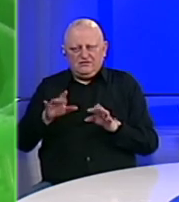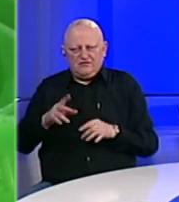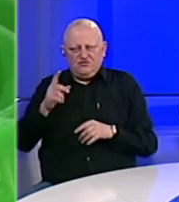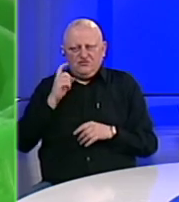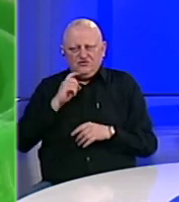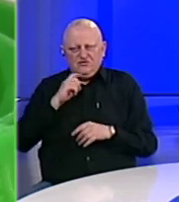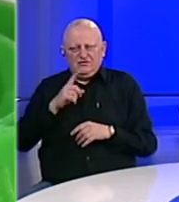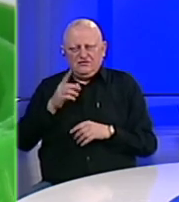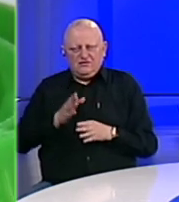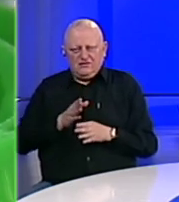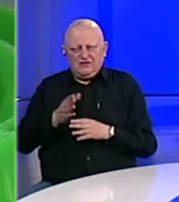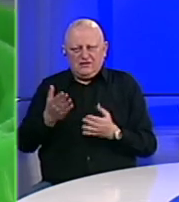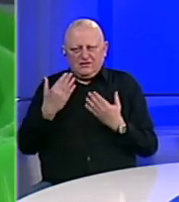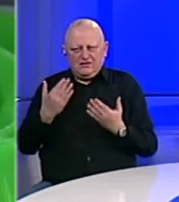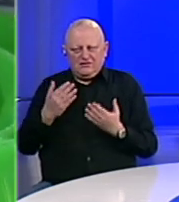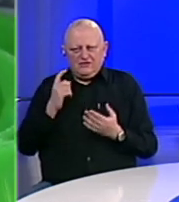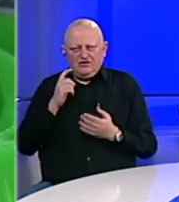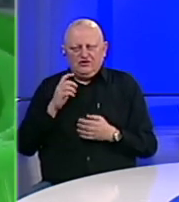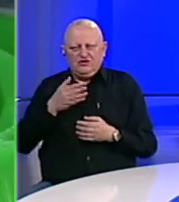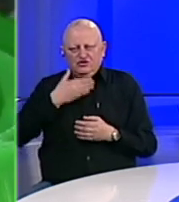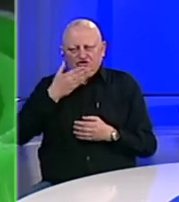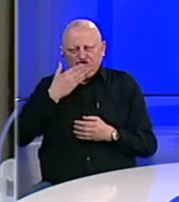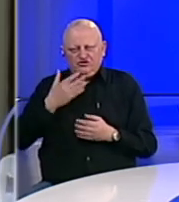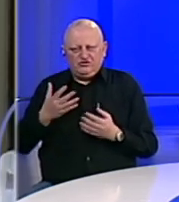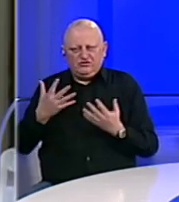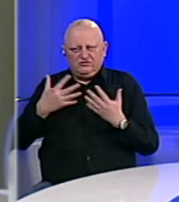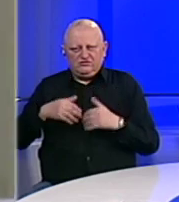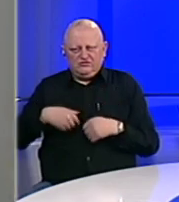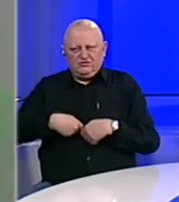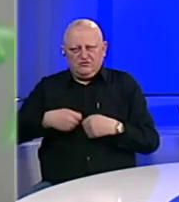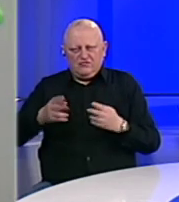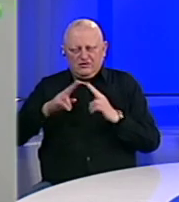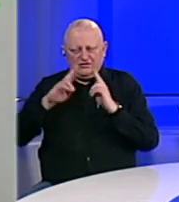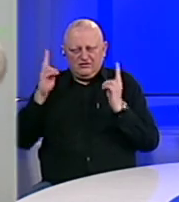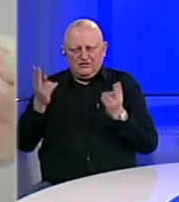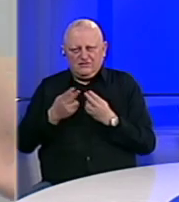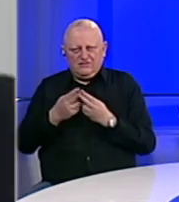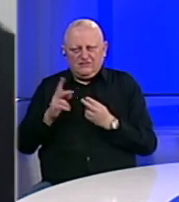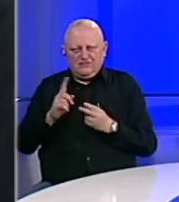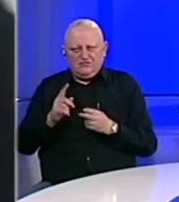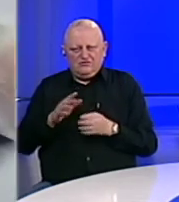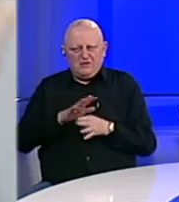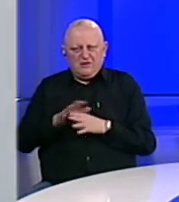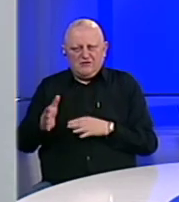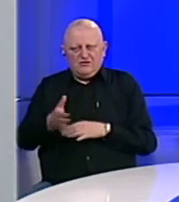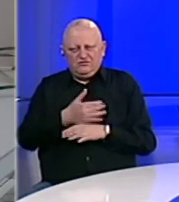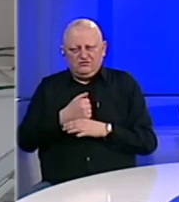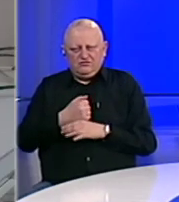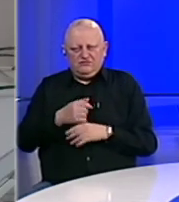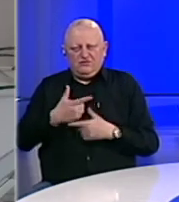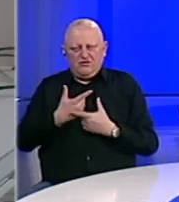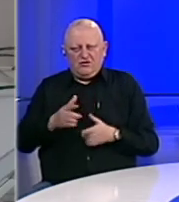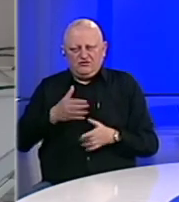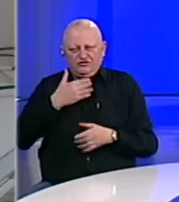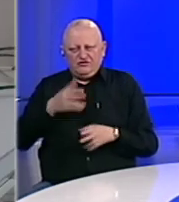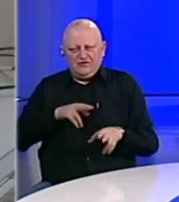Zenici. Upravo je na tragu modela maske češke kompanije Prusa, koja ga je besplatno podijelila cijelom svijetu za nekomercijalnu upotrebu, a koje je odobrilo